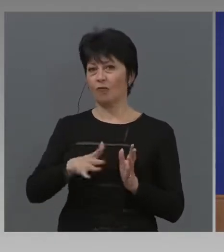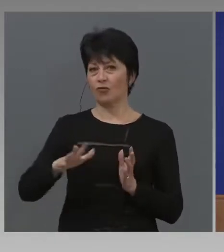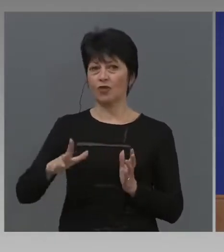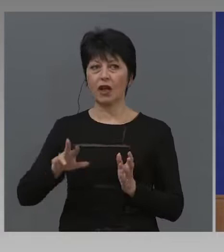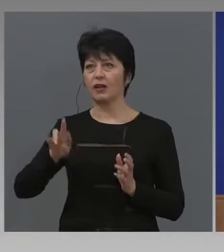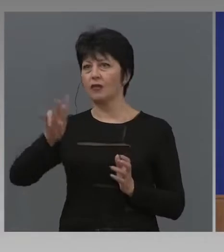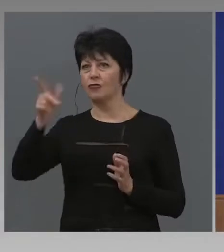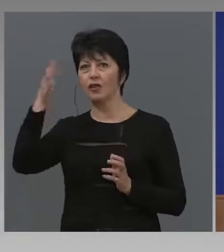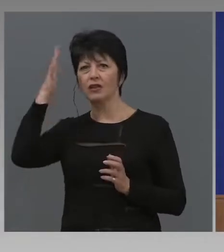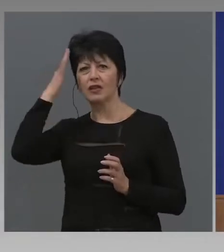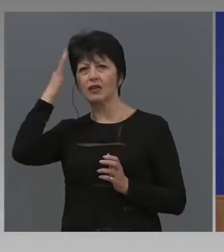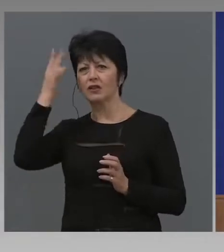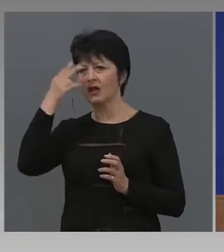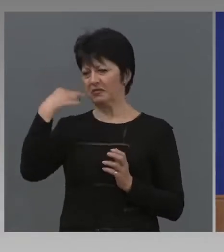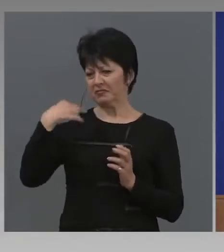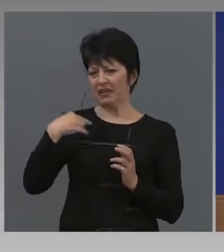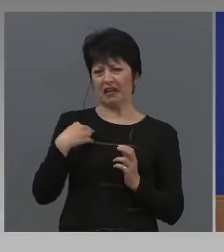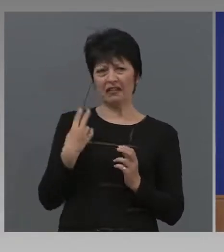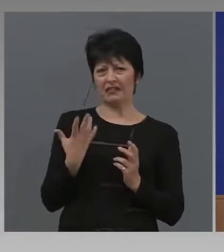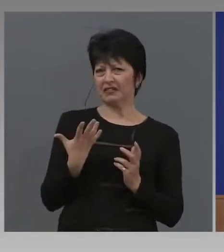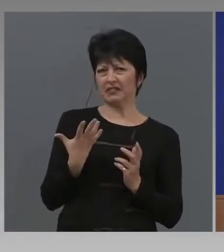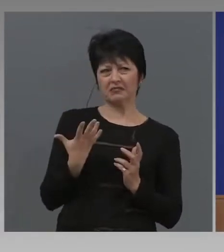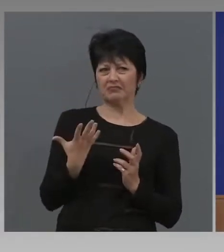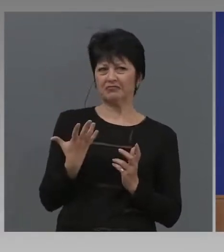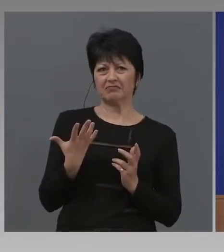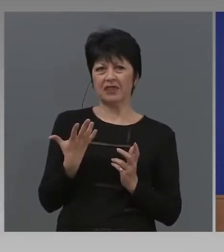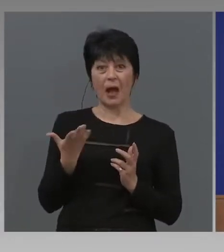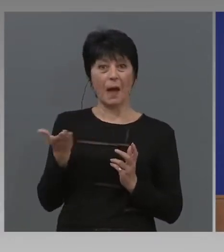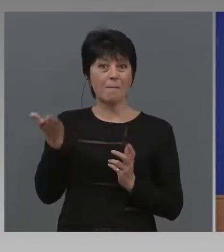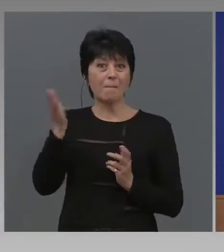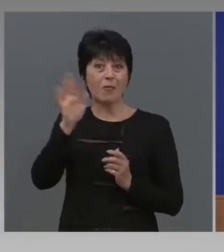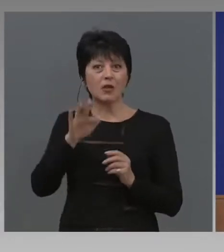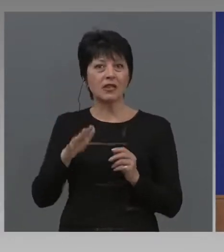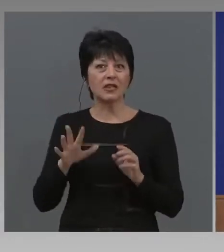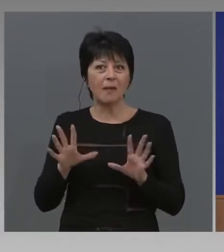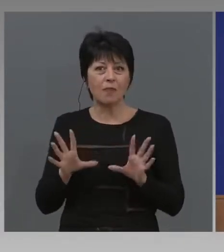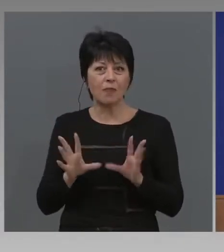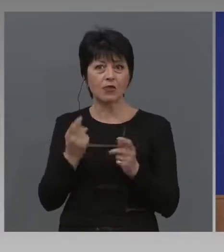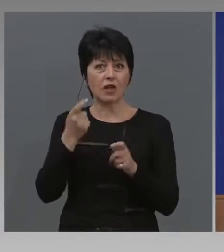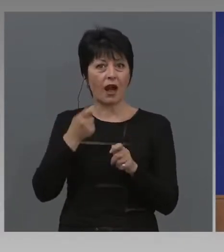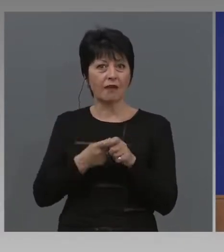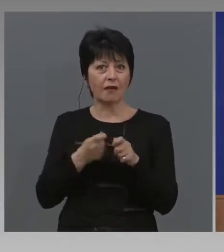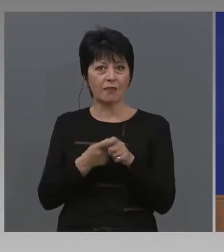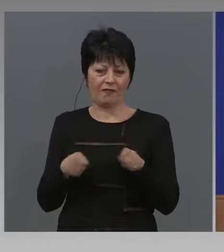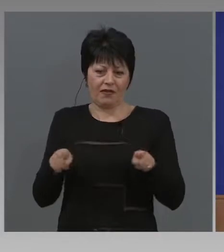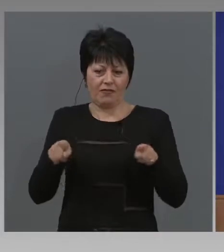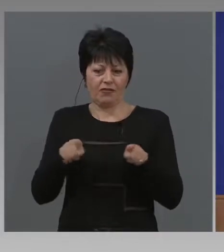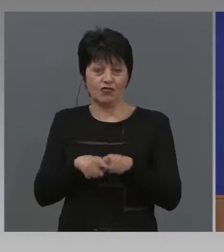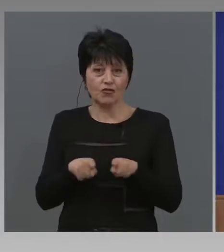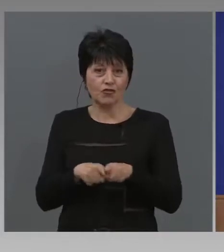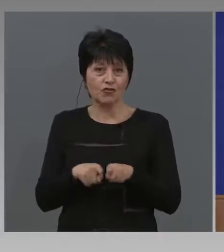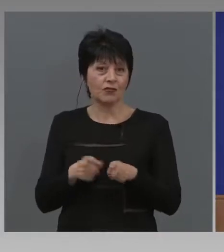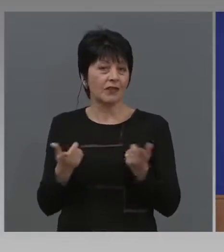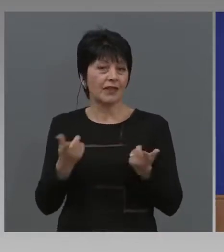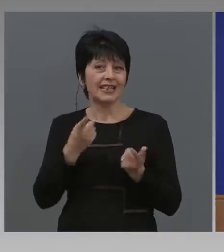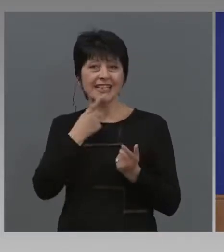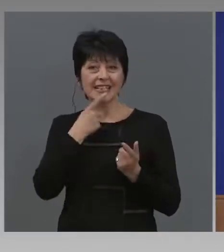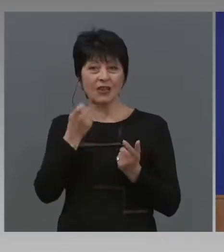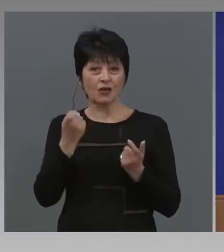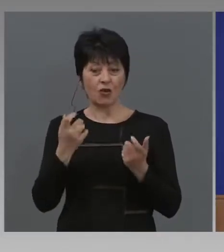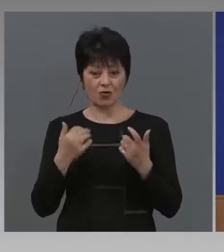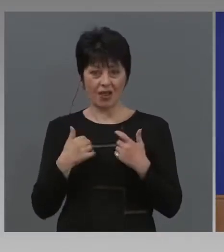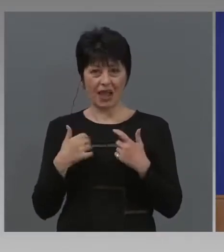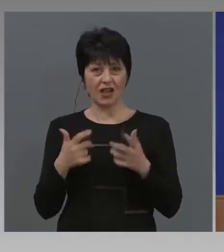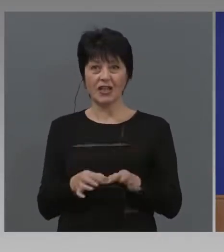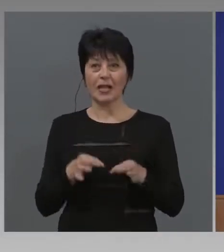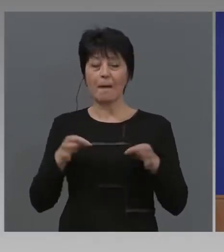екзотики. След това през глава започнаха да правят не само същото, ами за това нашите мерки са най